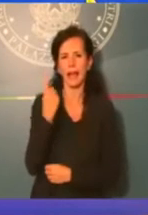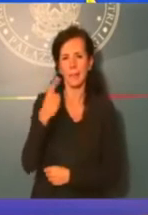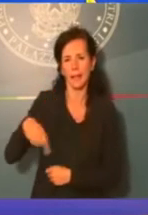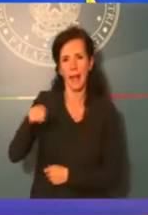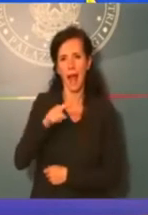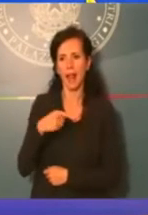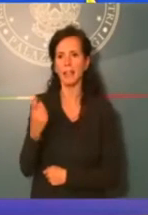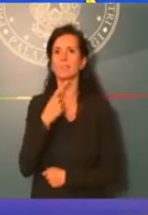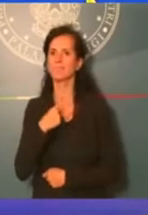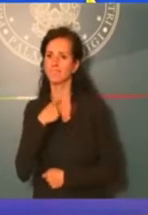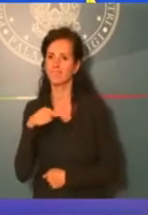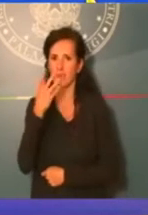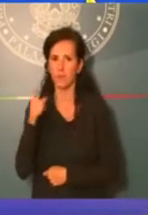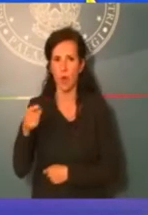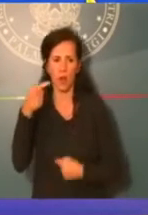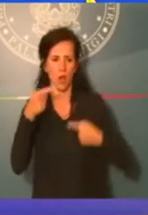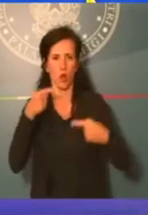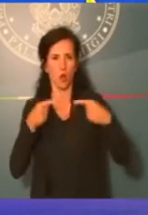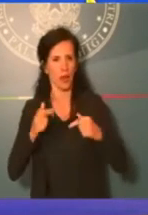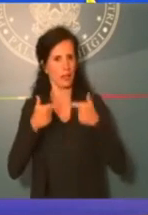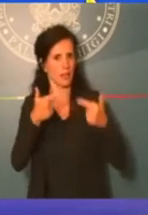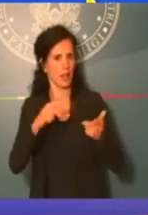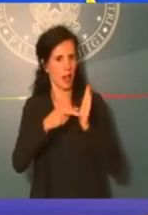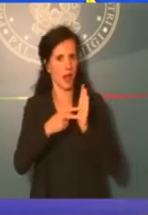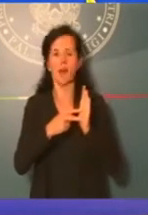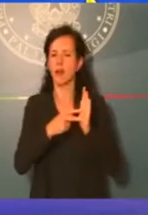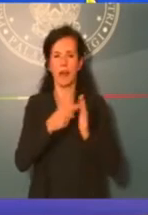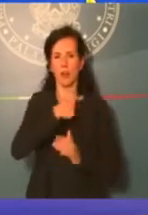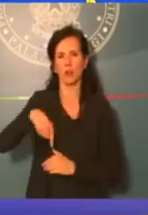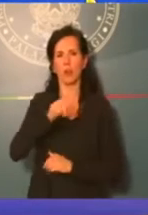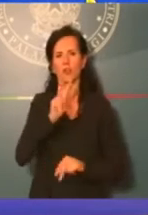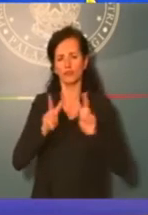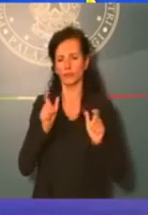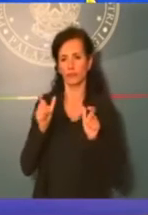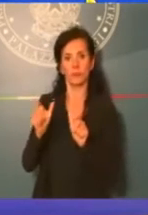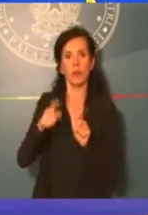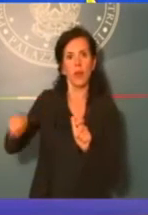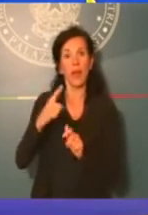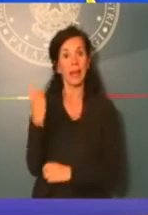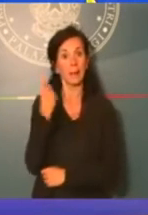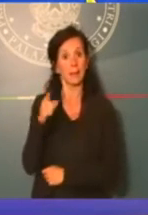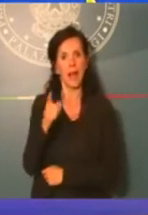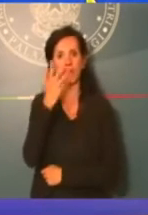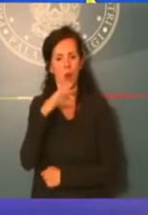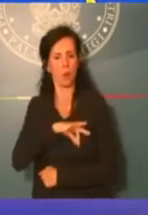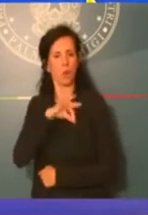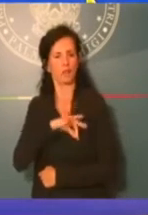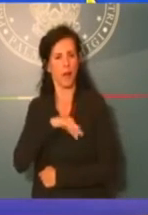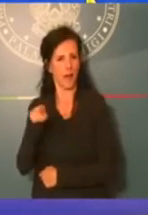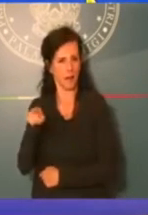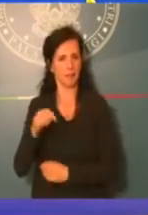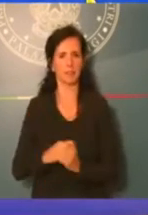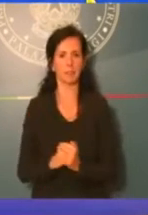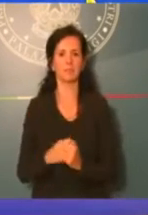alterano la concorrenza e ovviamente conseguono guadagni in debiti. Voglio ringraziare tutti i